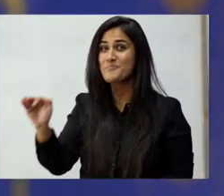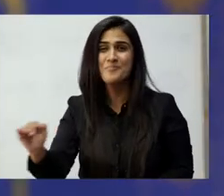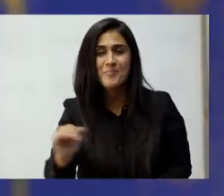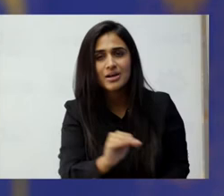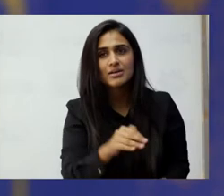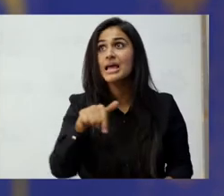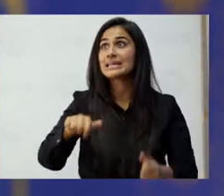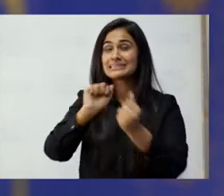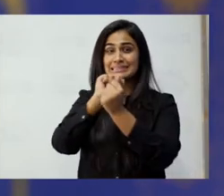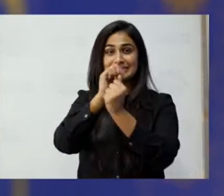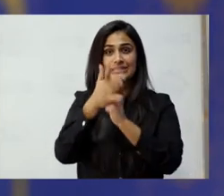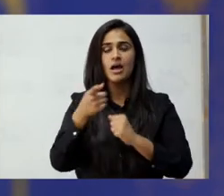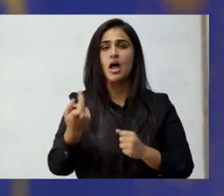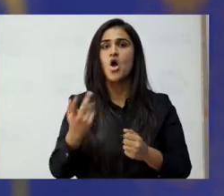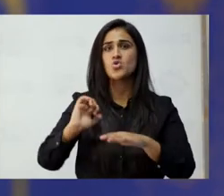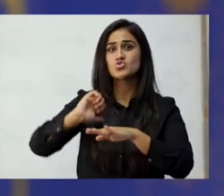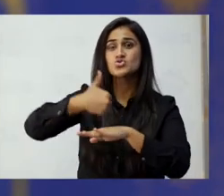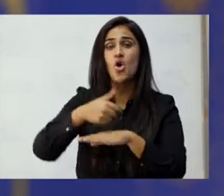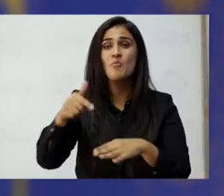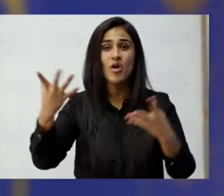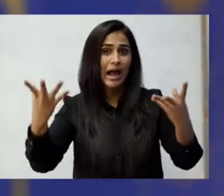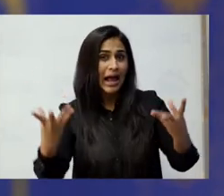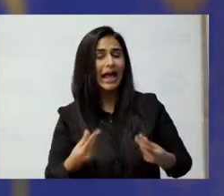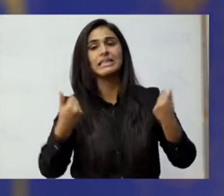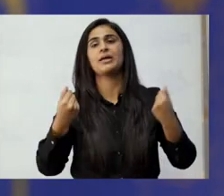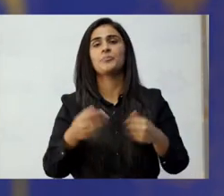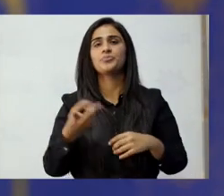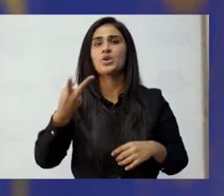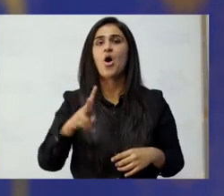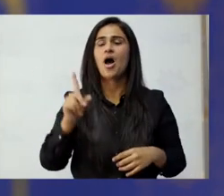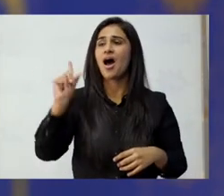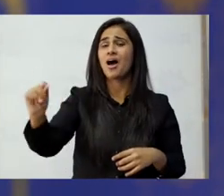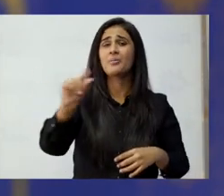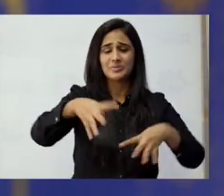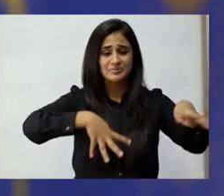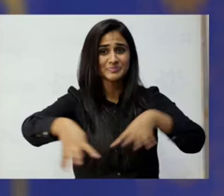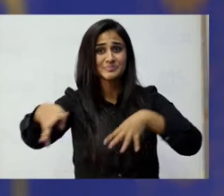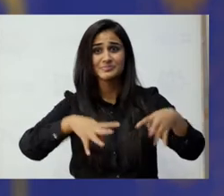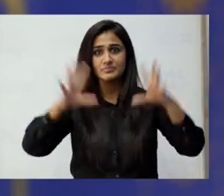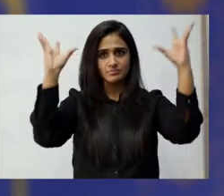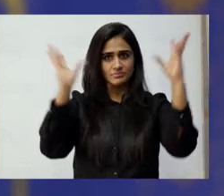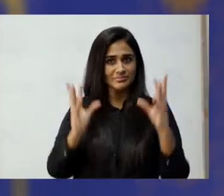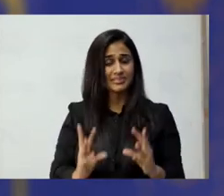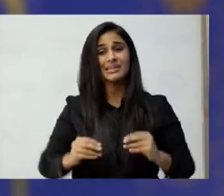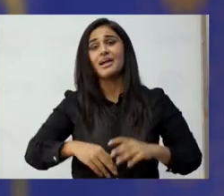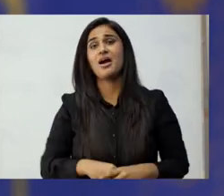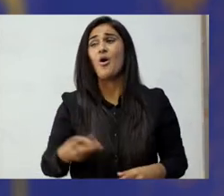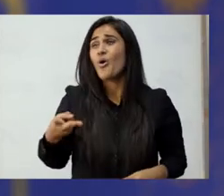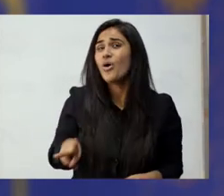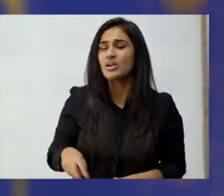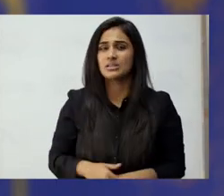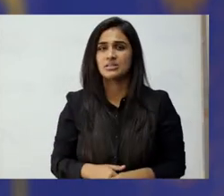اس پینڈیمک میں جب لوگوں کی نوکریاں چھوٹ گئیں اور معاشی معاملات بہت خراب ہو گئے اور